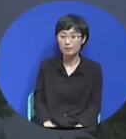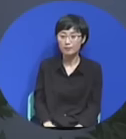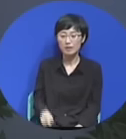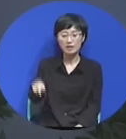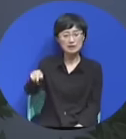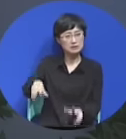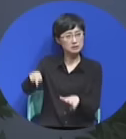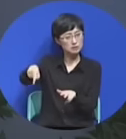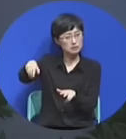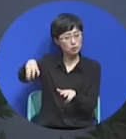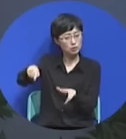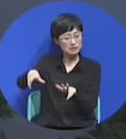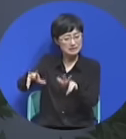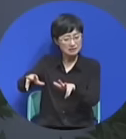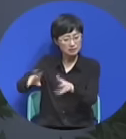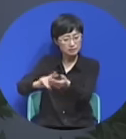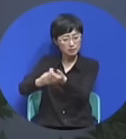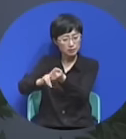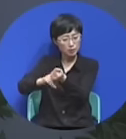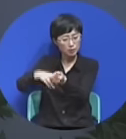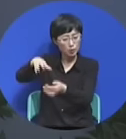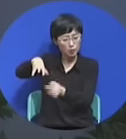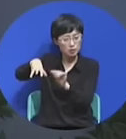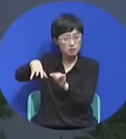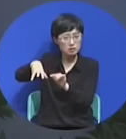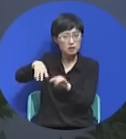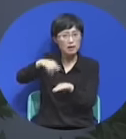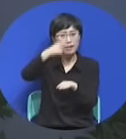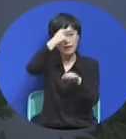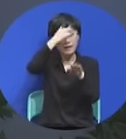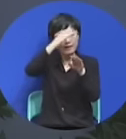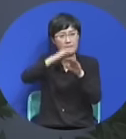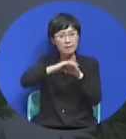이 장소는 추위를 지킬 수가 없더라고요